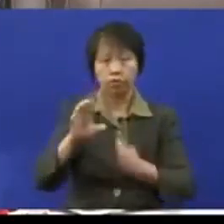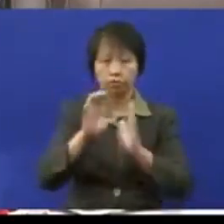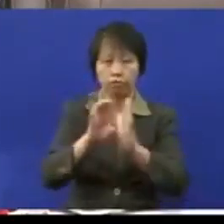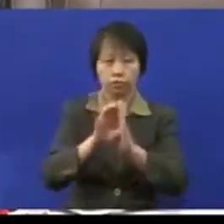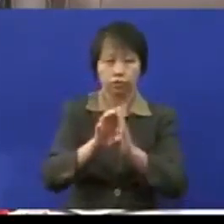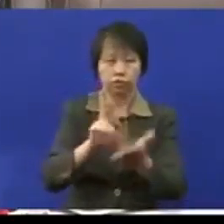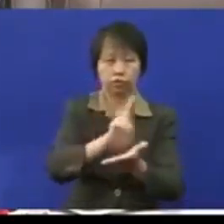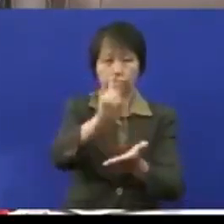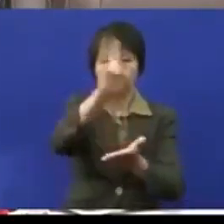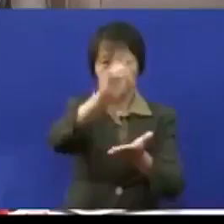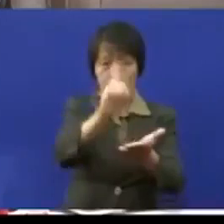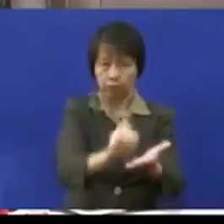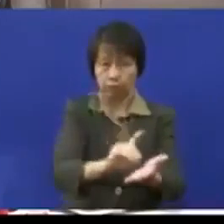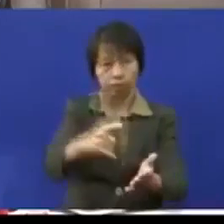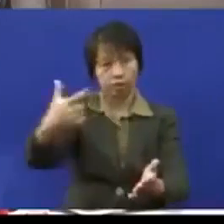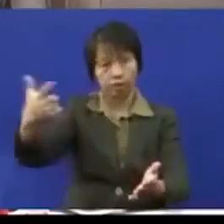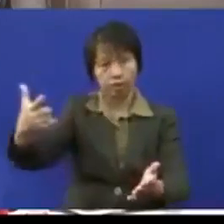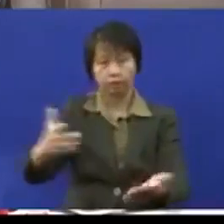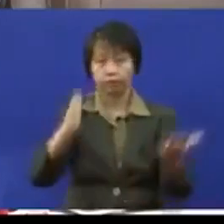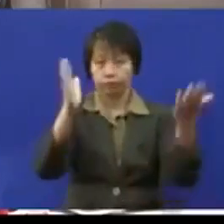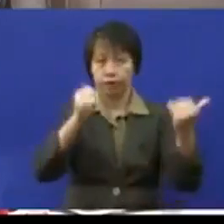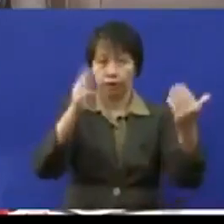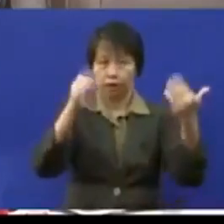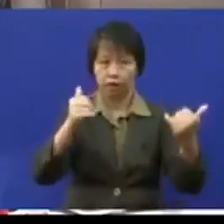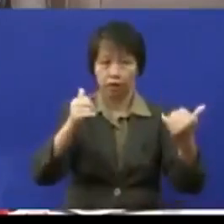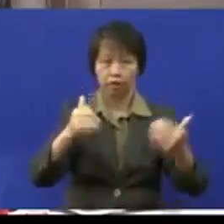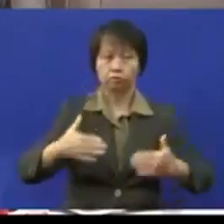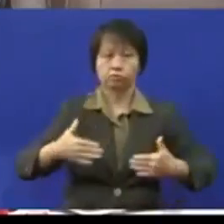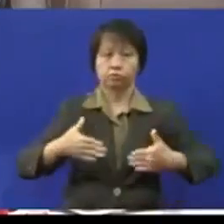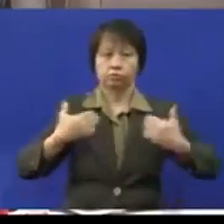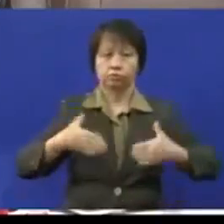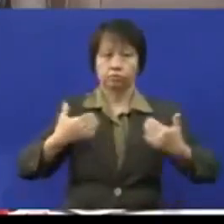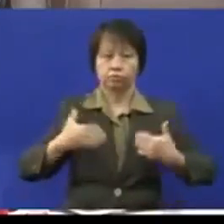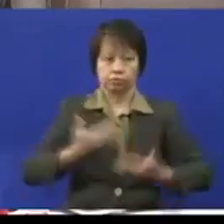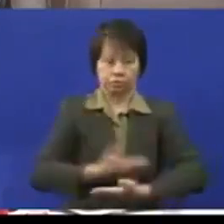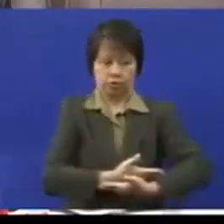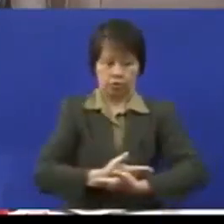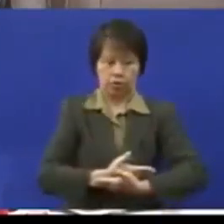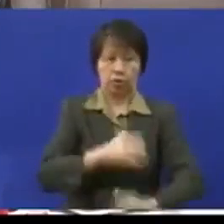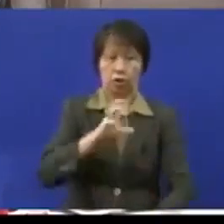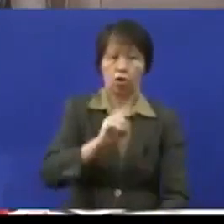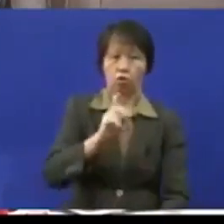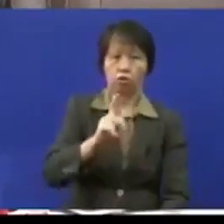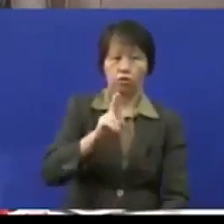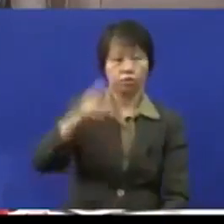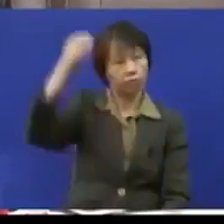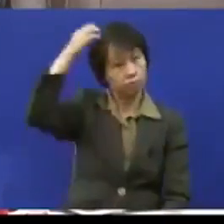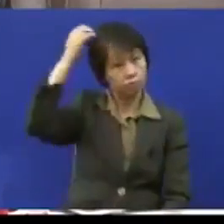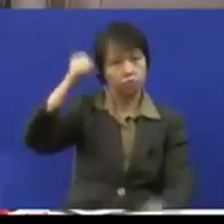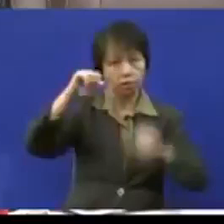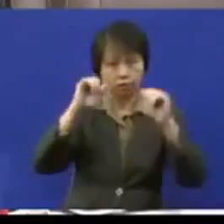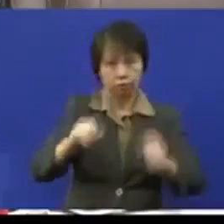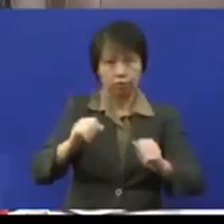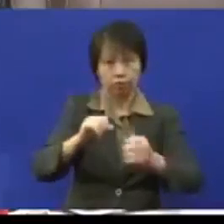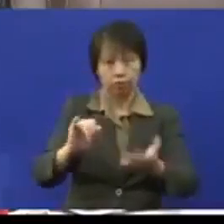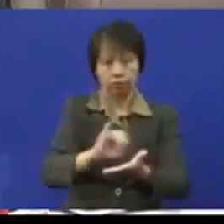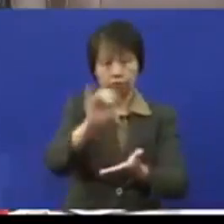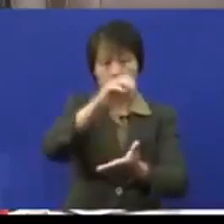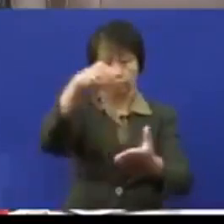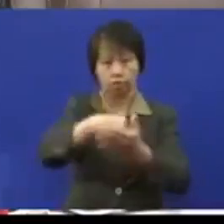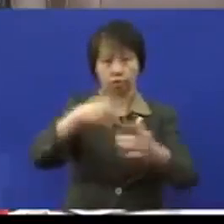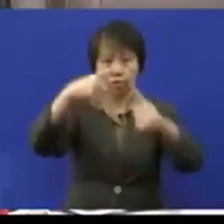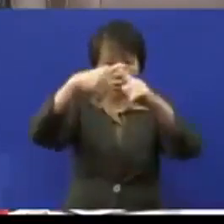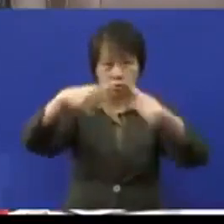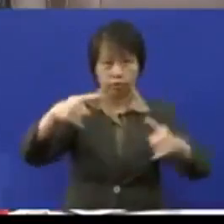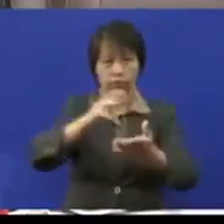universal design dan lain-lain harap-harap kesejahteraan anak-anak OKU di negeri Selangor boleh diinstitusikan di Dewan